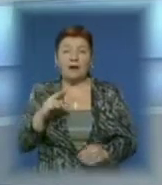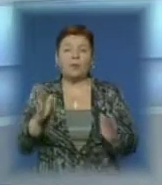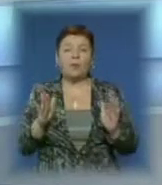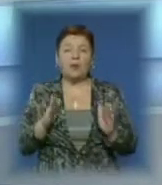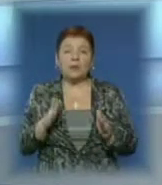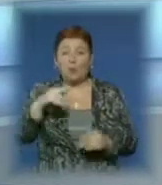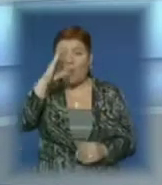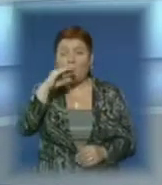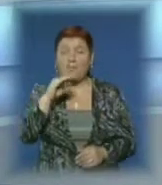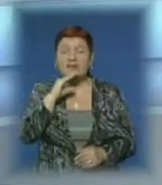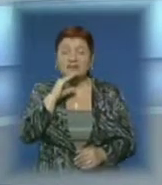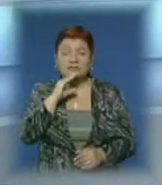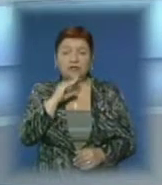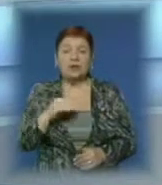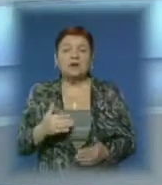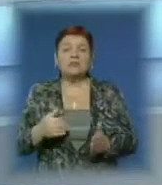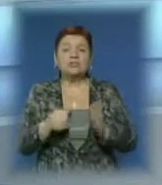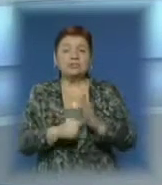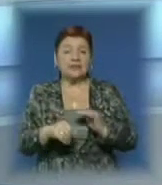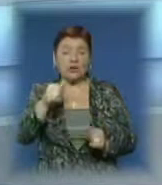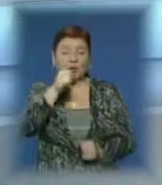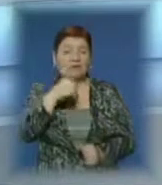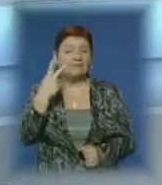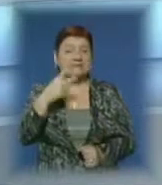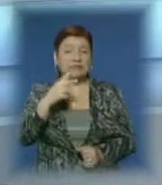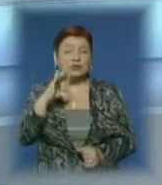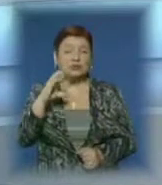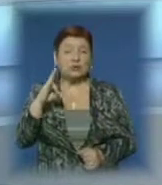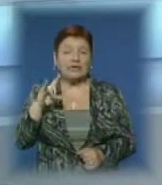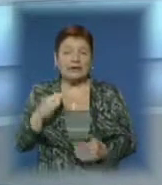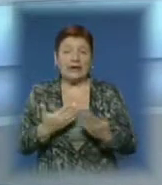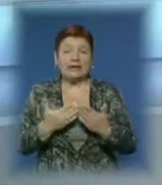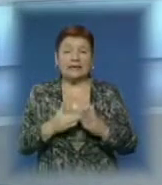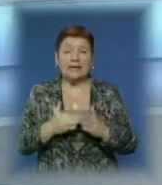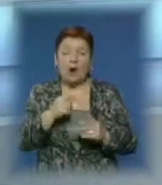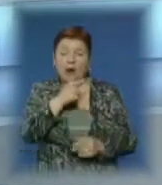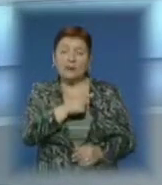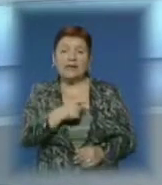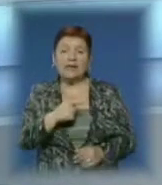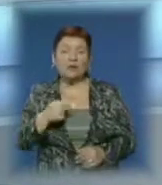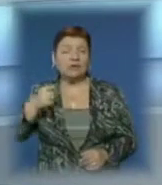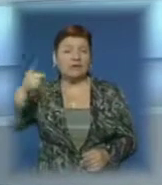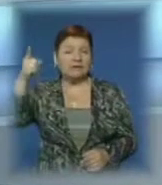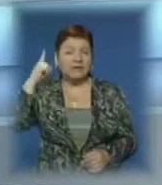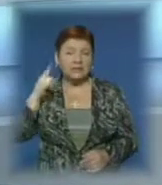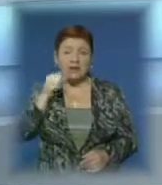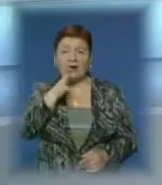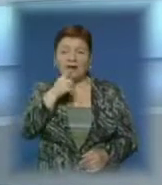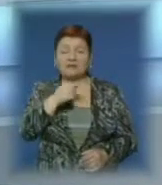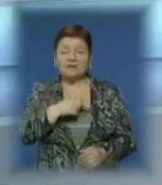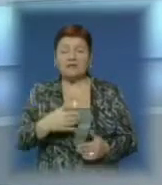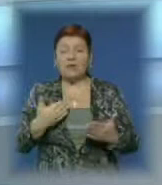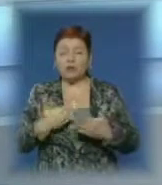доктор історичних наук збирав з 60-х років ХХ століття. Книга охоплює період від найдавніших часів і до